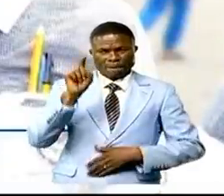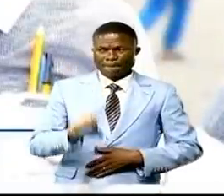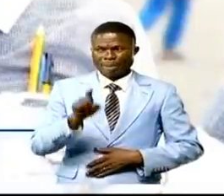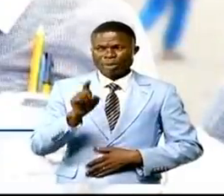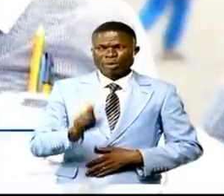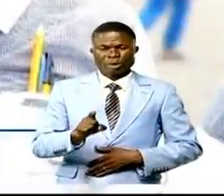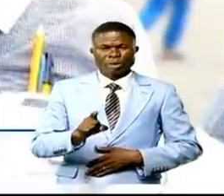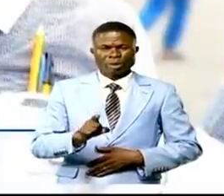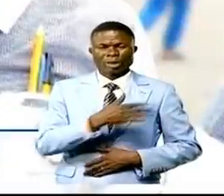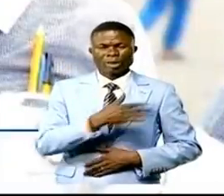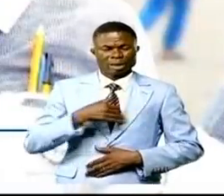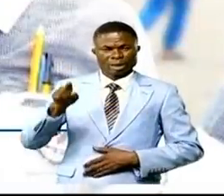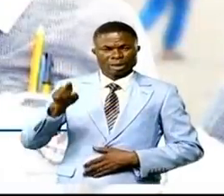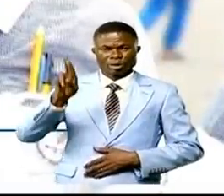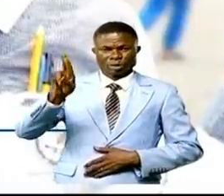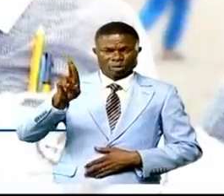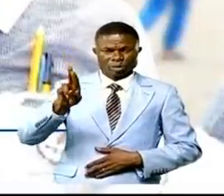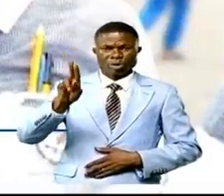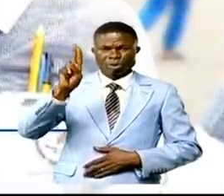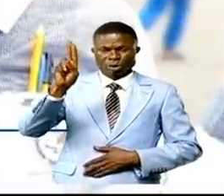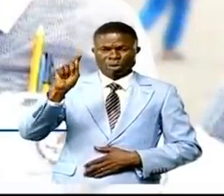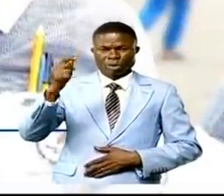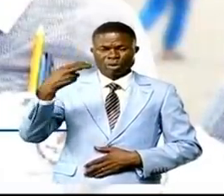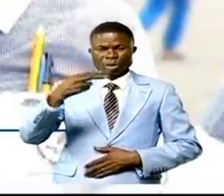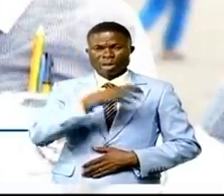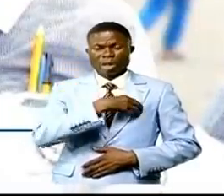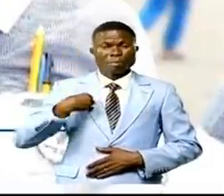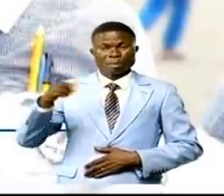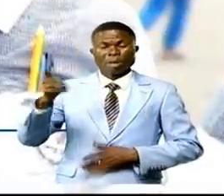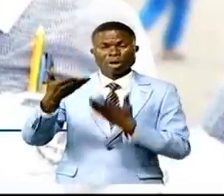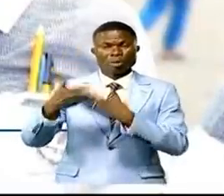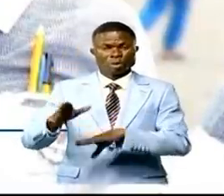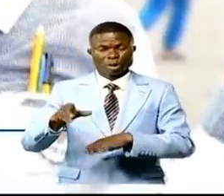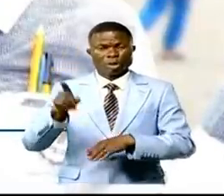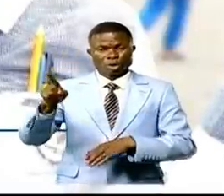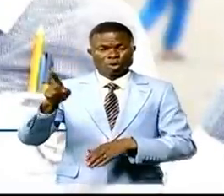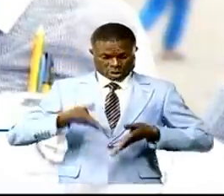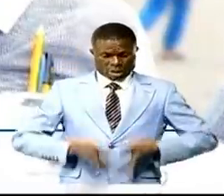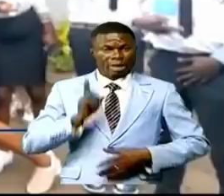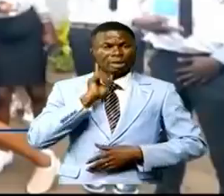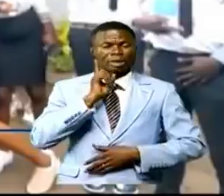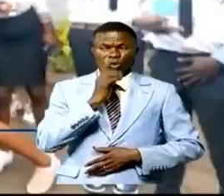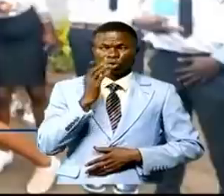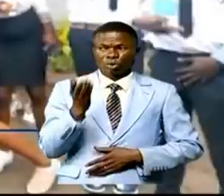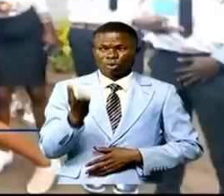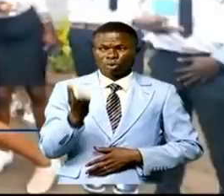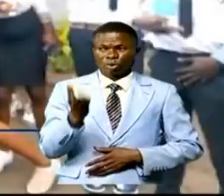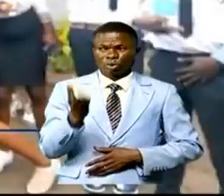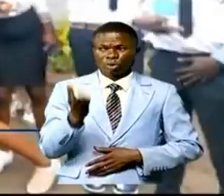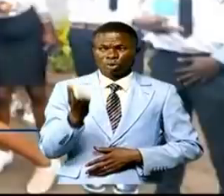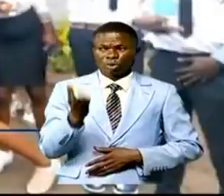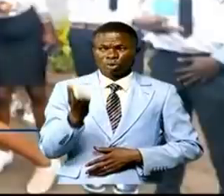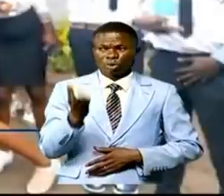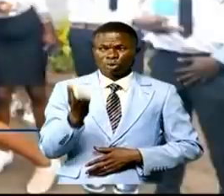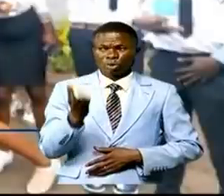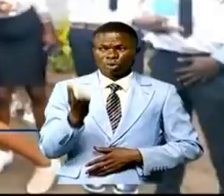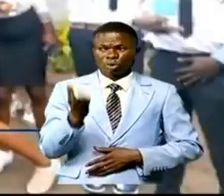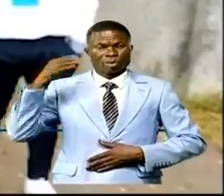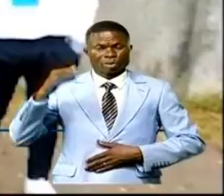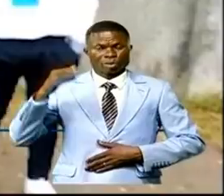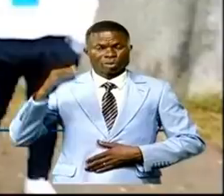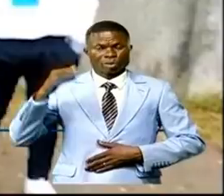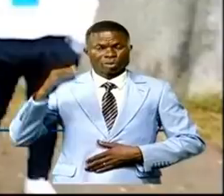Ruth Tiamala Tiamala orpheline de mer sourde muette de son état détentrice d'un diplôme d'état en